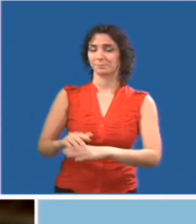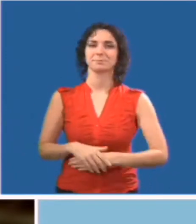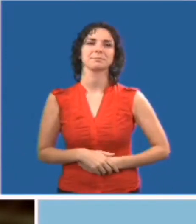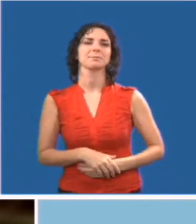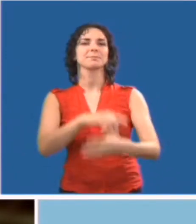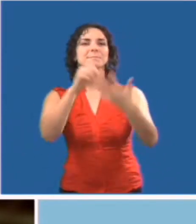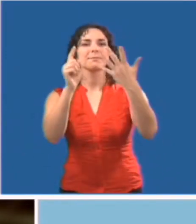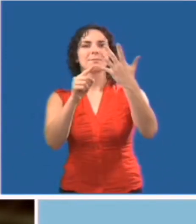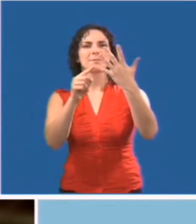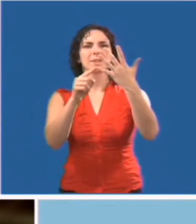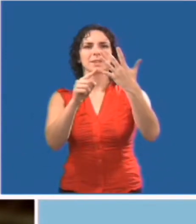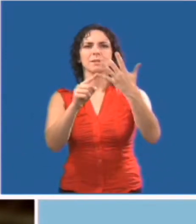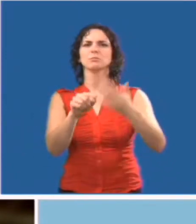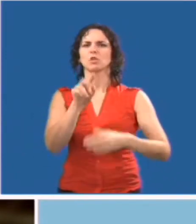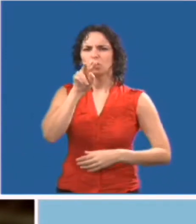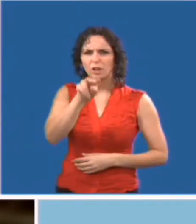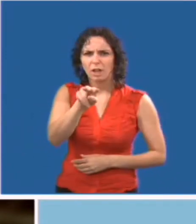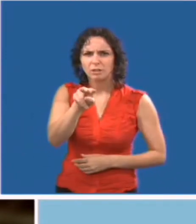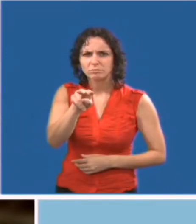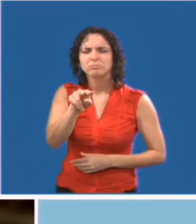Confirmez que vous avez bien compris.